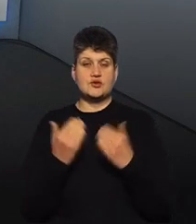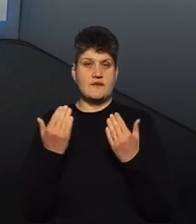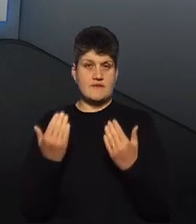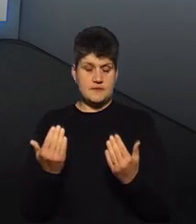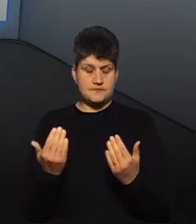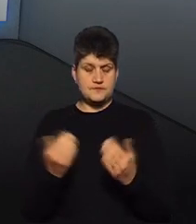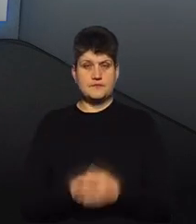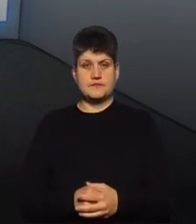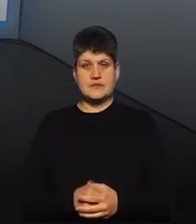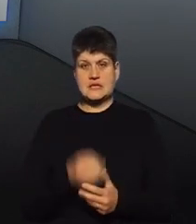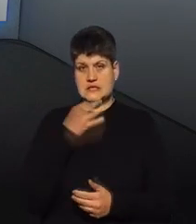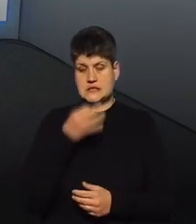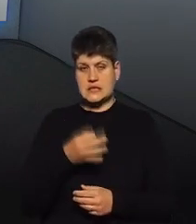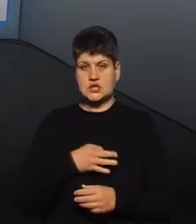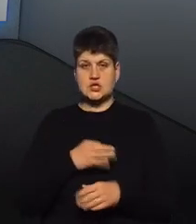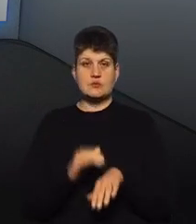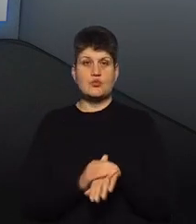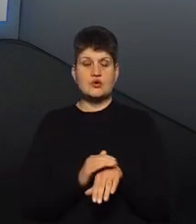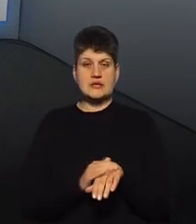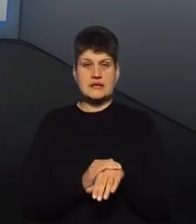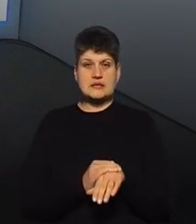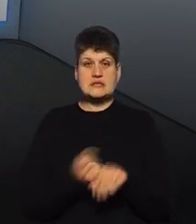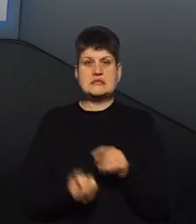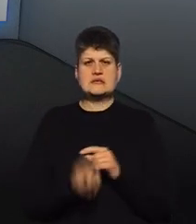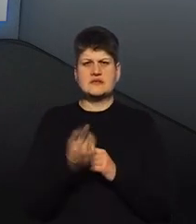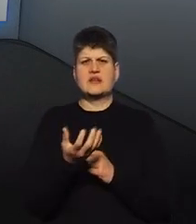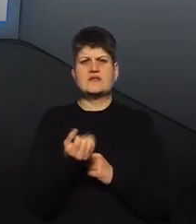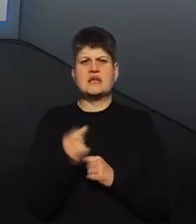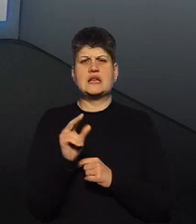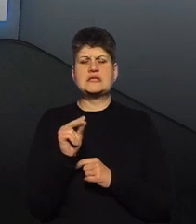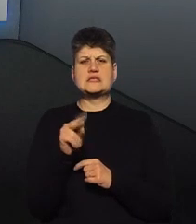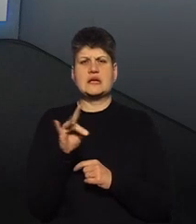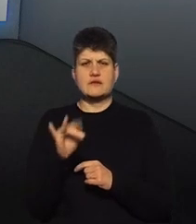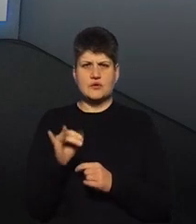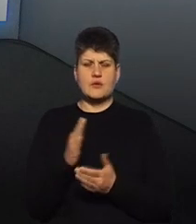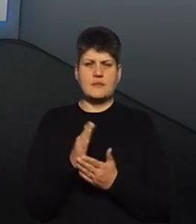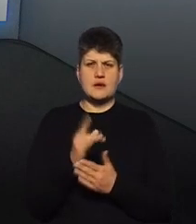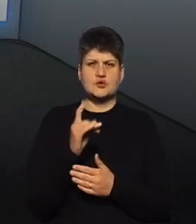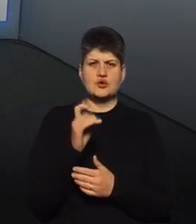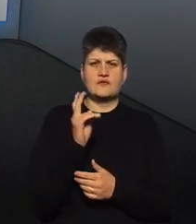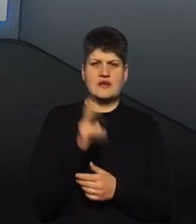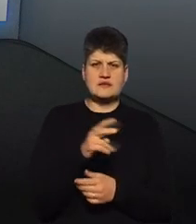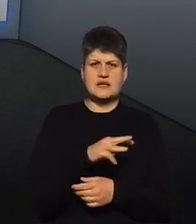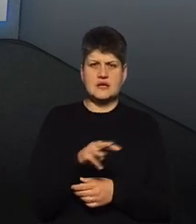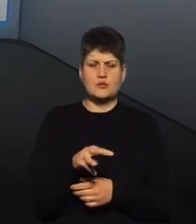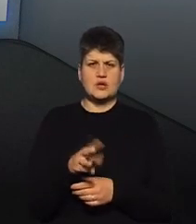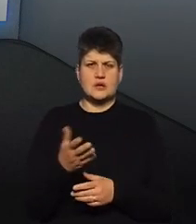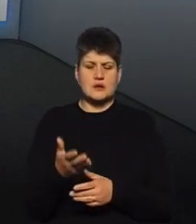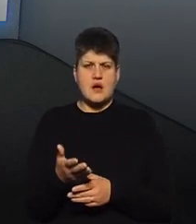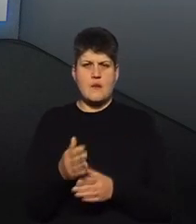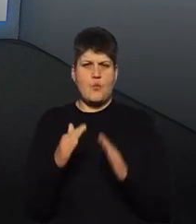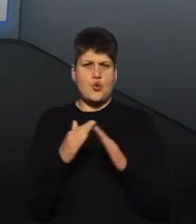Скажіть, будь ласка, звідки взяли цю цифру? Що норма 120 квадратів для будинку, а 60 для